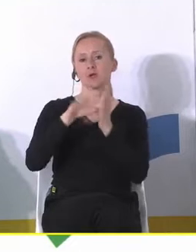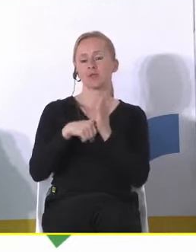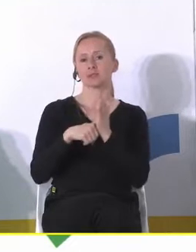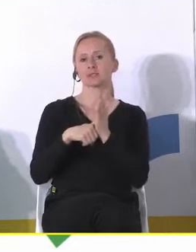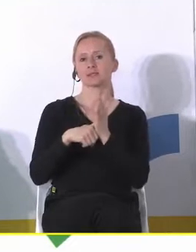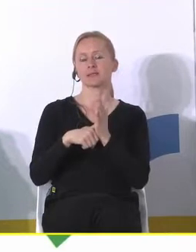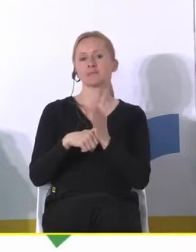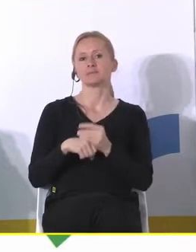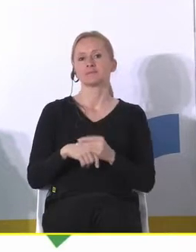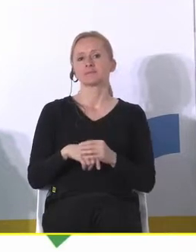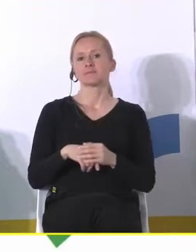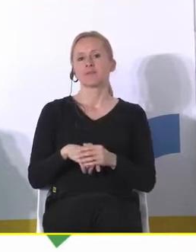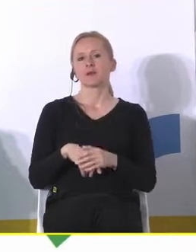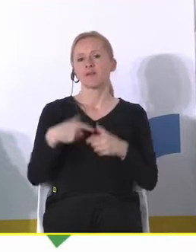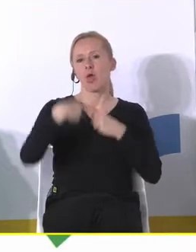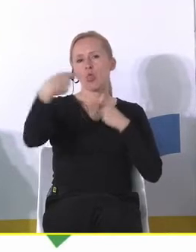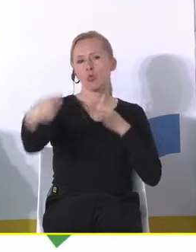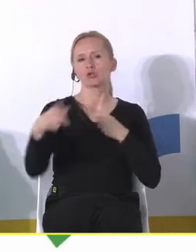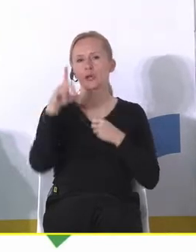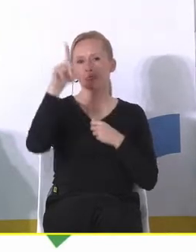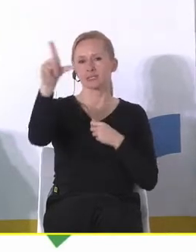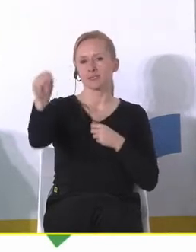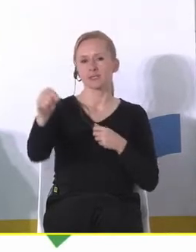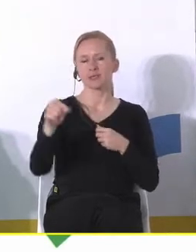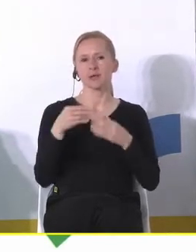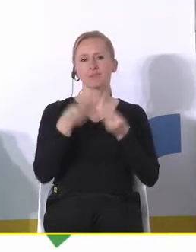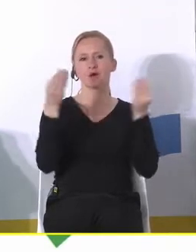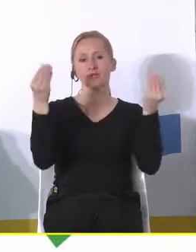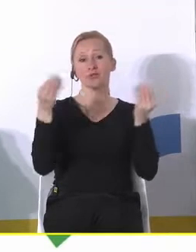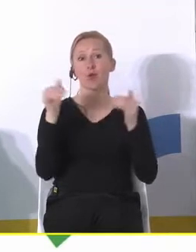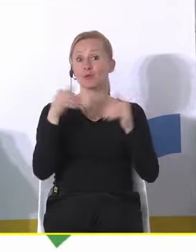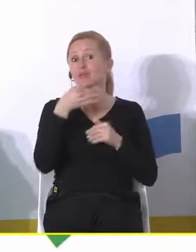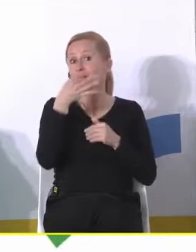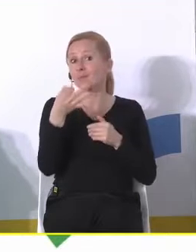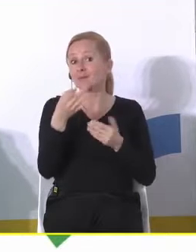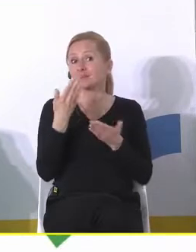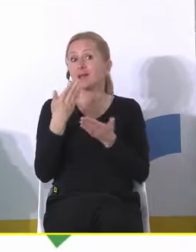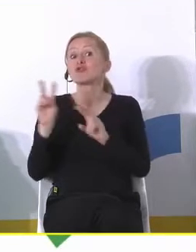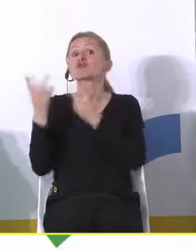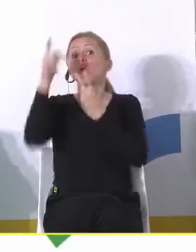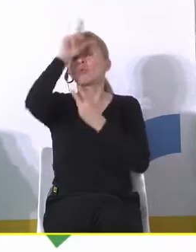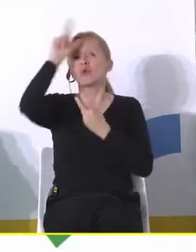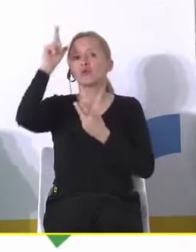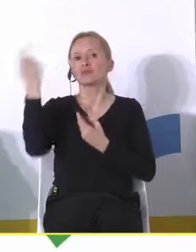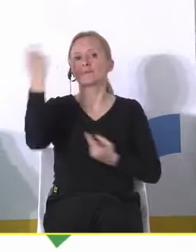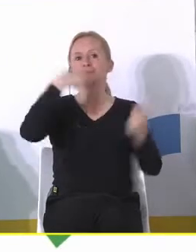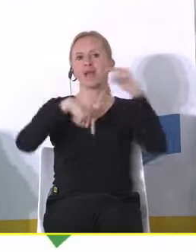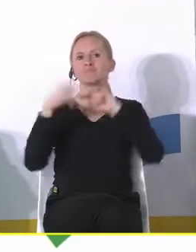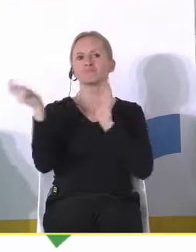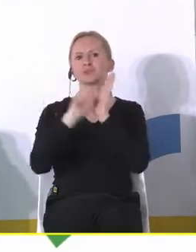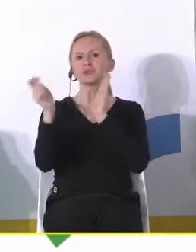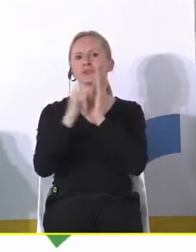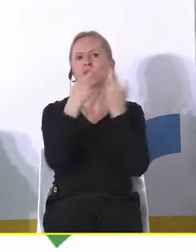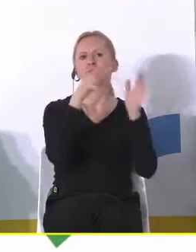z dłuższej perspektywy populacja, tak? No można zadać pytanie, skąd się biorą ludzie i jeździłem przez ostatnie